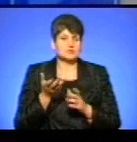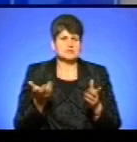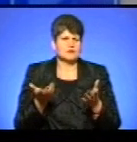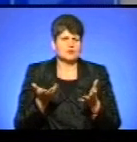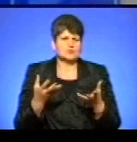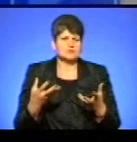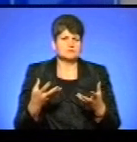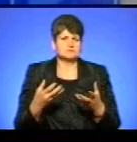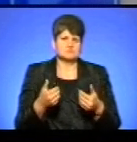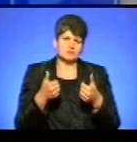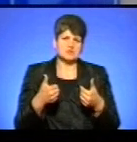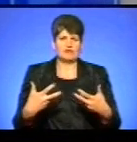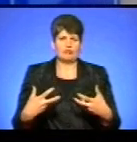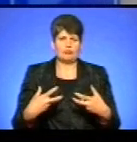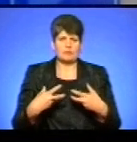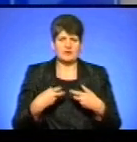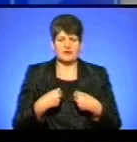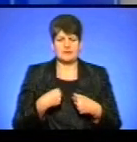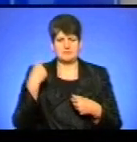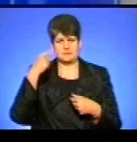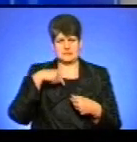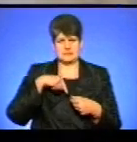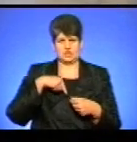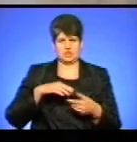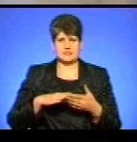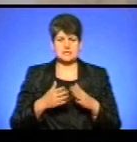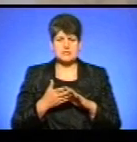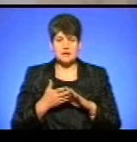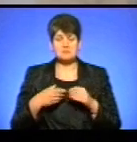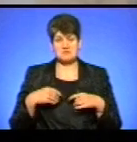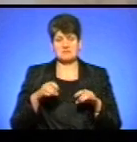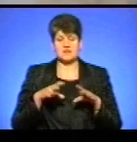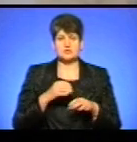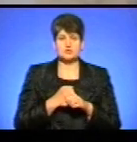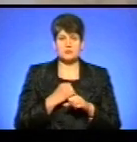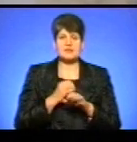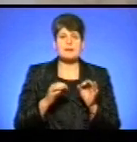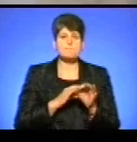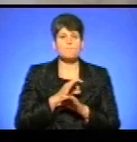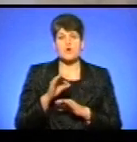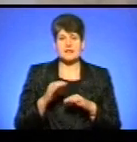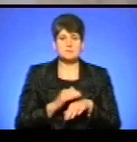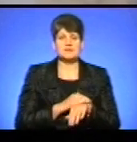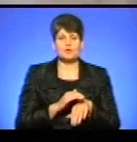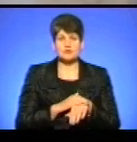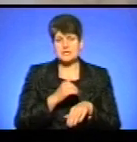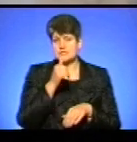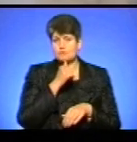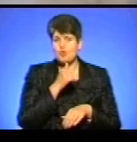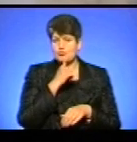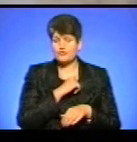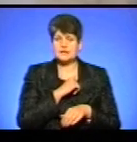позитивно впливає на мій психічно-емоційний стан. Ми вирішили зробити проєкт такий благодійний, спробувати,